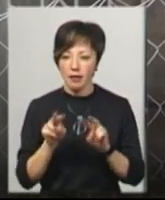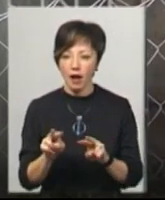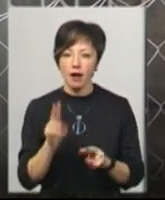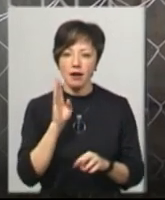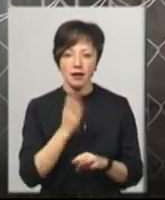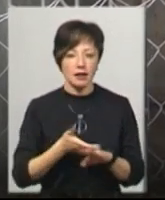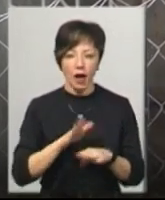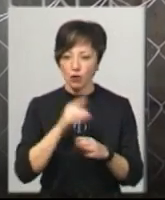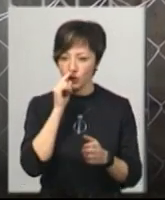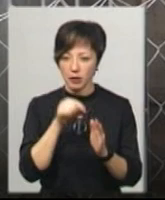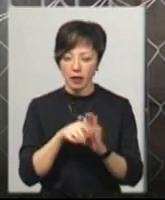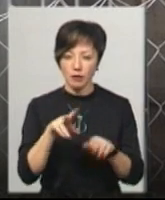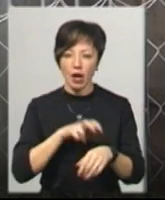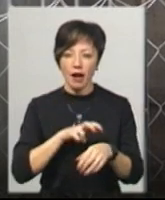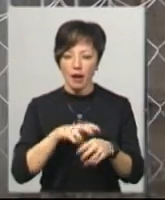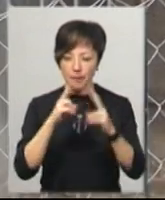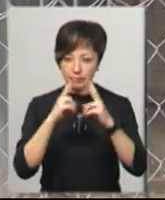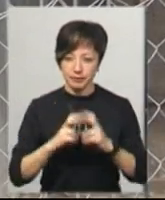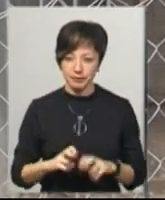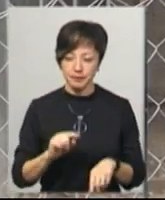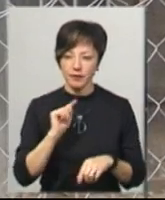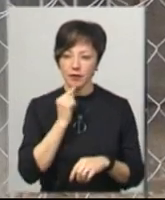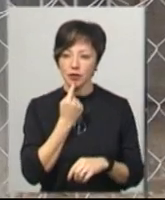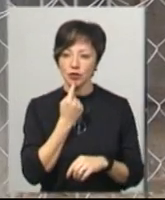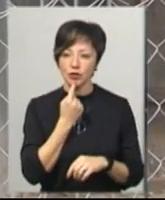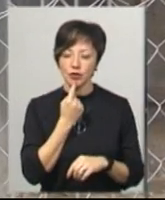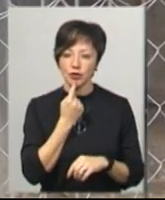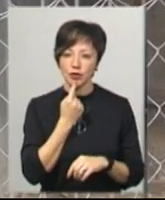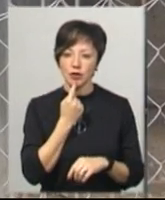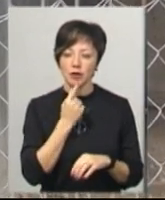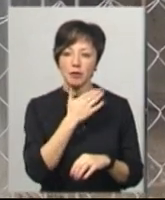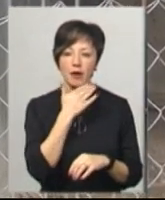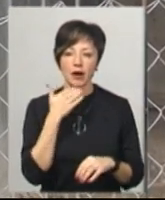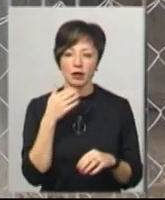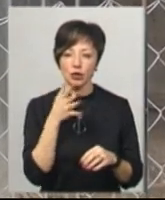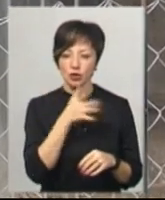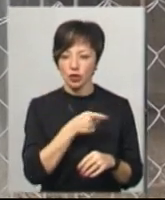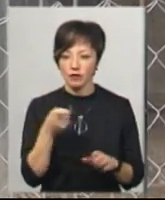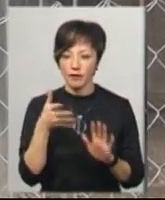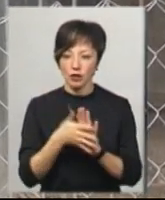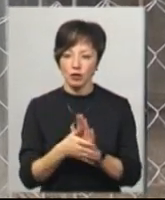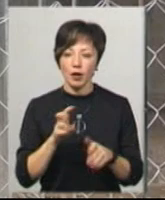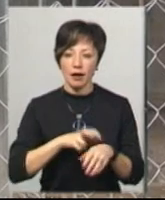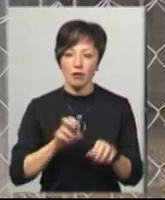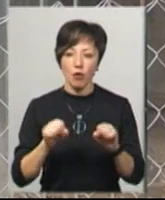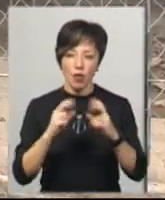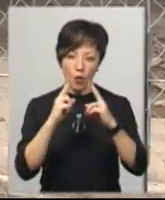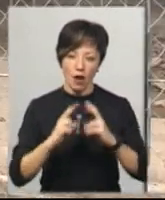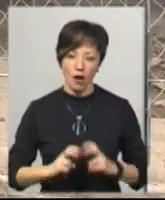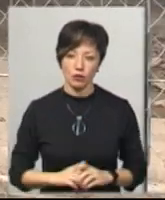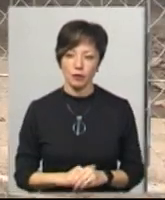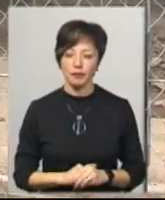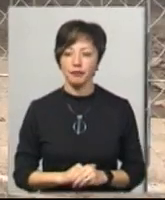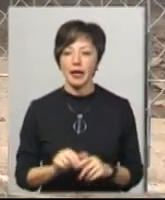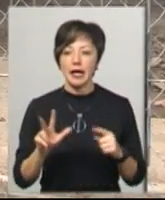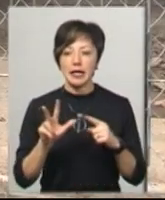до них, щоб добратися, навіть лікарям подивитися на них. Дуже багато часу витрачаємо, щоб навіть лікарі могли оглянути їх. На